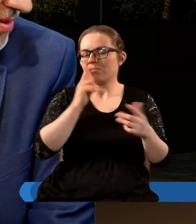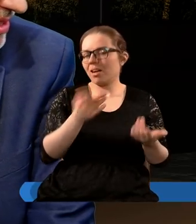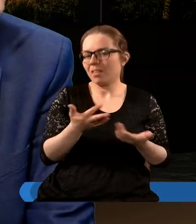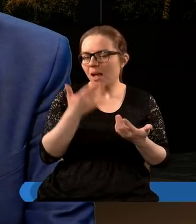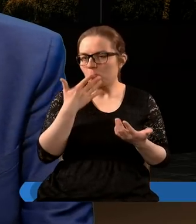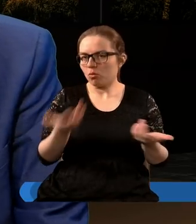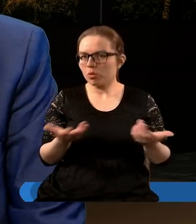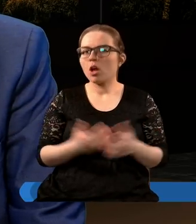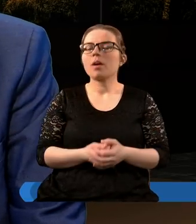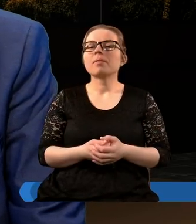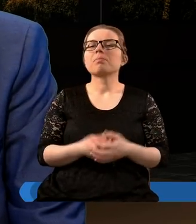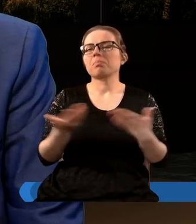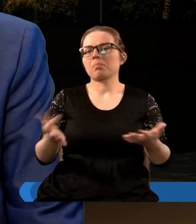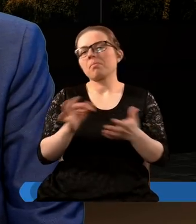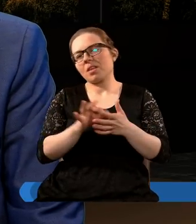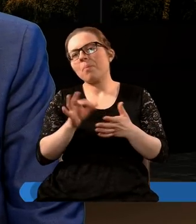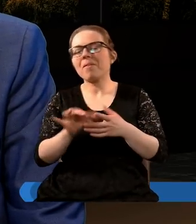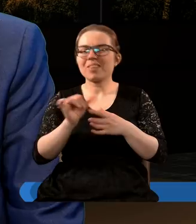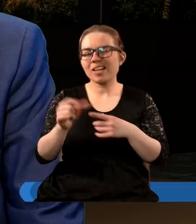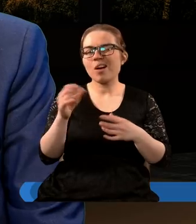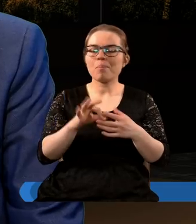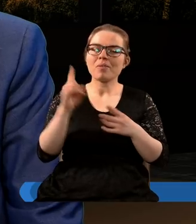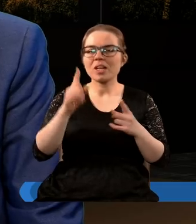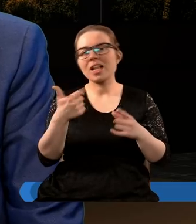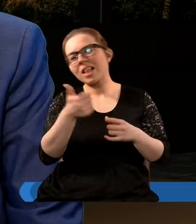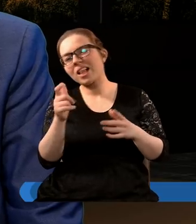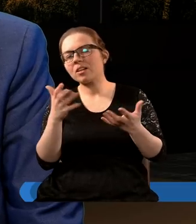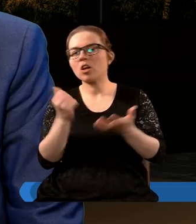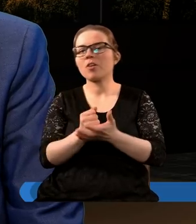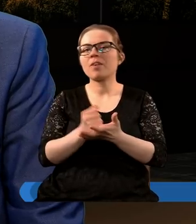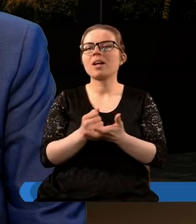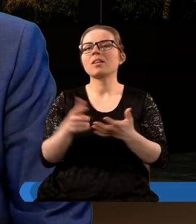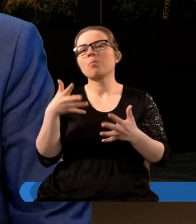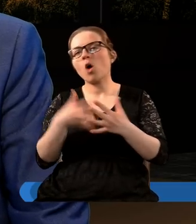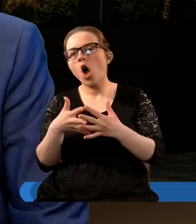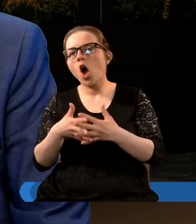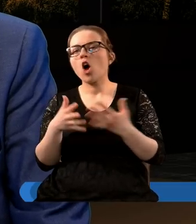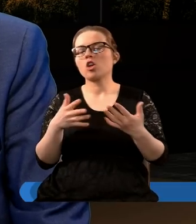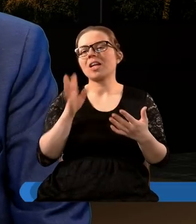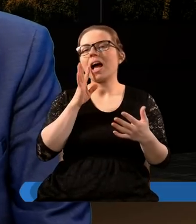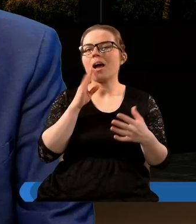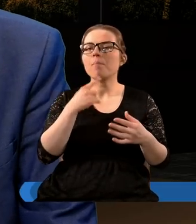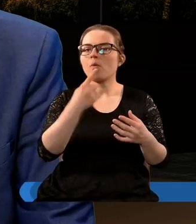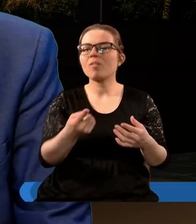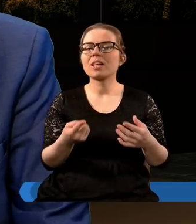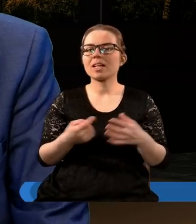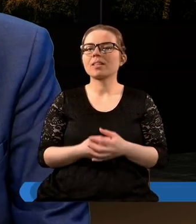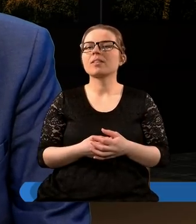prawda? nawet tak? to zapewne są to jakieś jedynie prorocze powiedziałbym